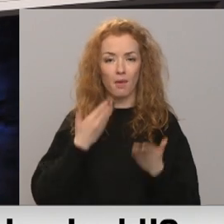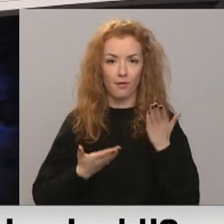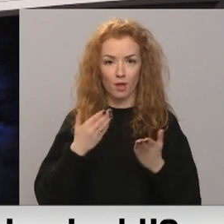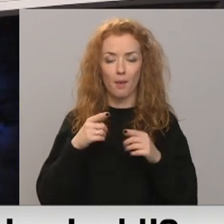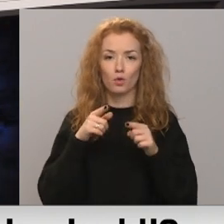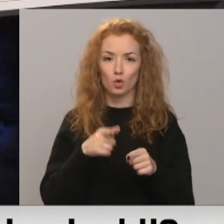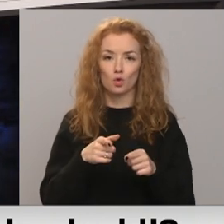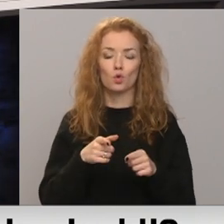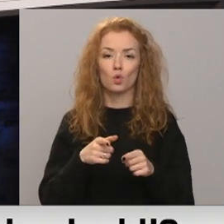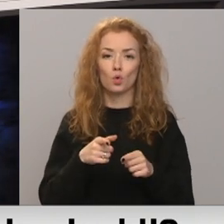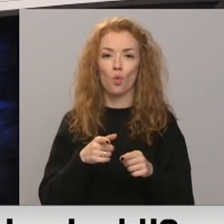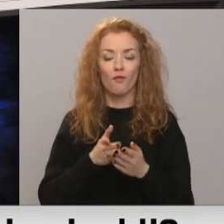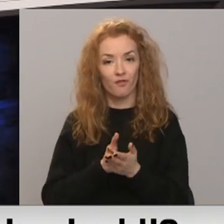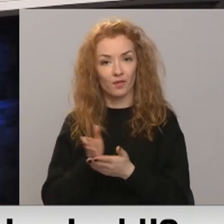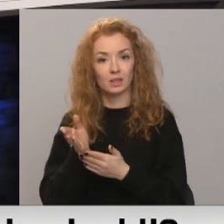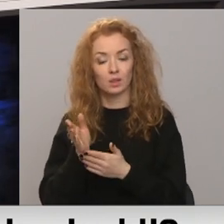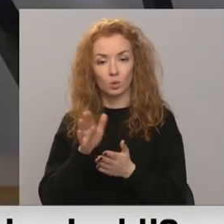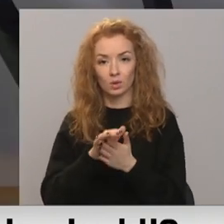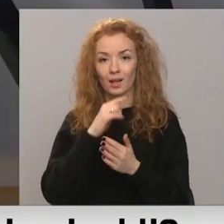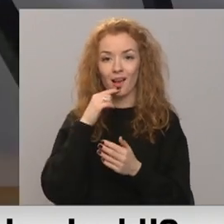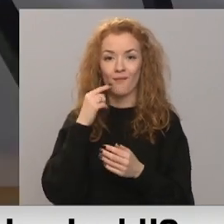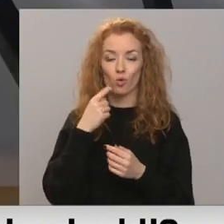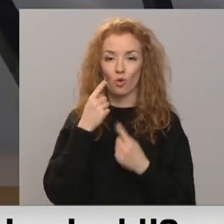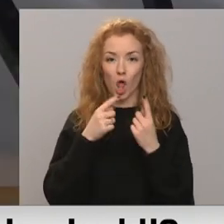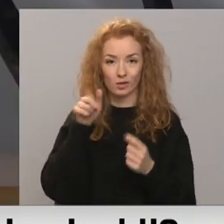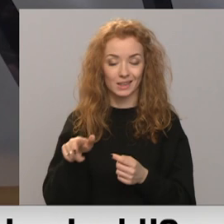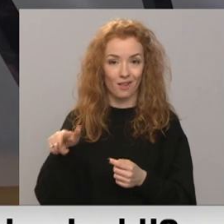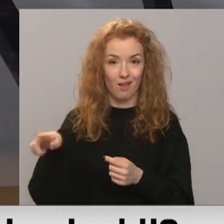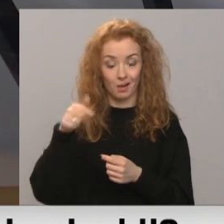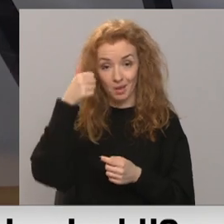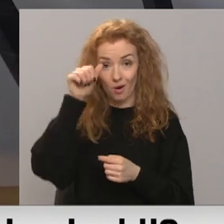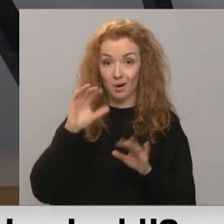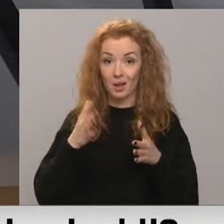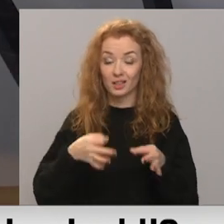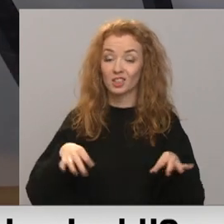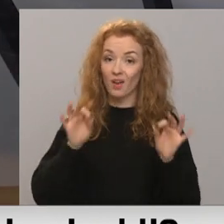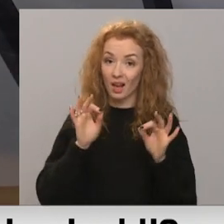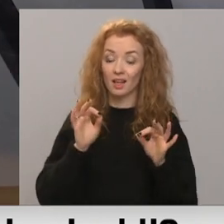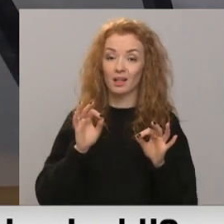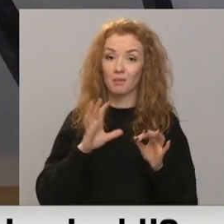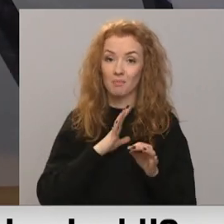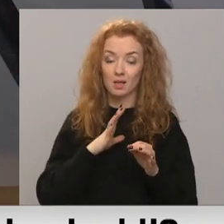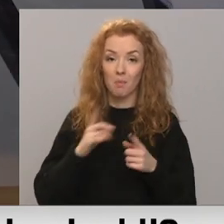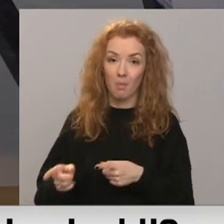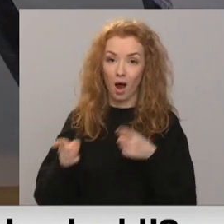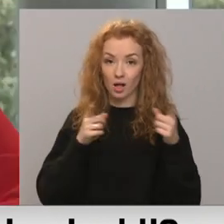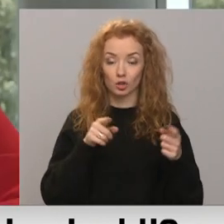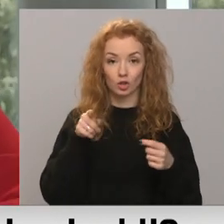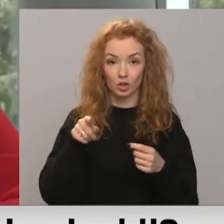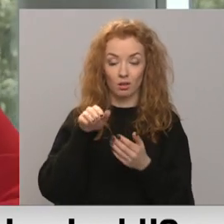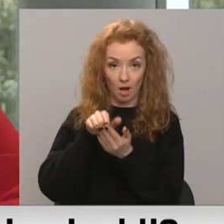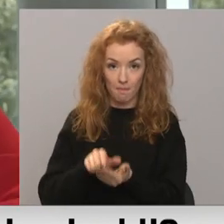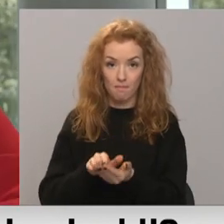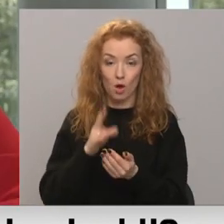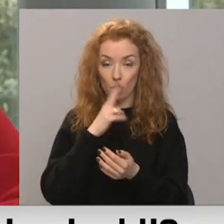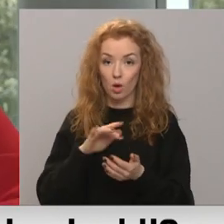to virzīt krieviski runājošajā Igaunijas sabiedrībā. Viens svarīgs solis bija pārcelt nezināmā karēvi kapu no